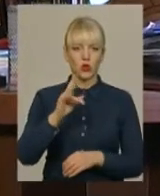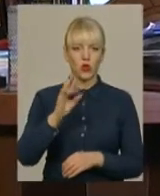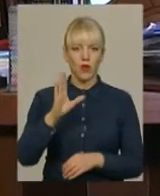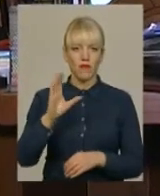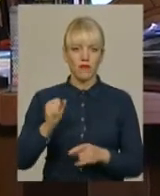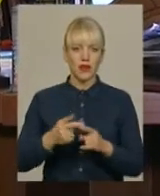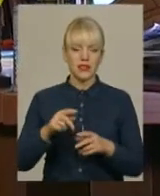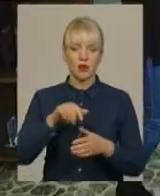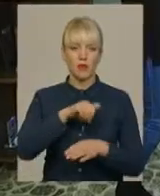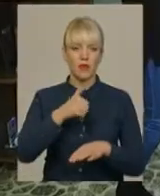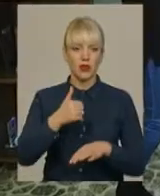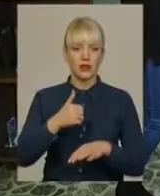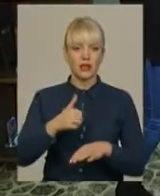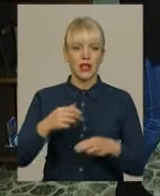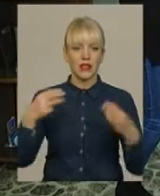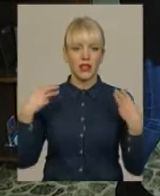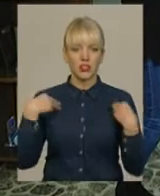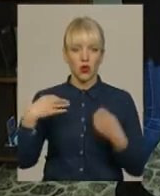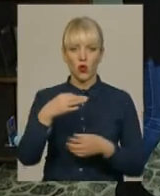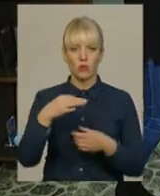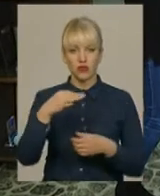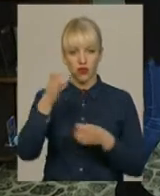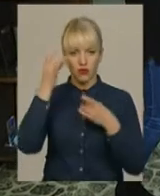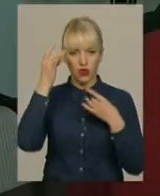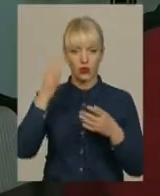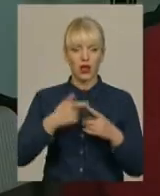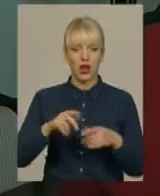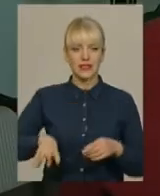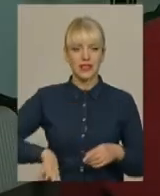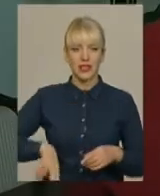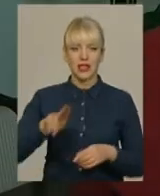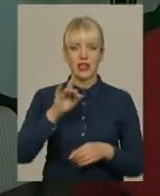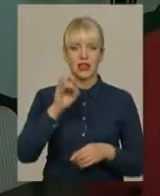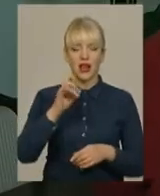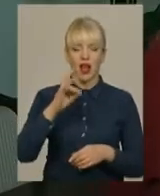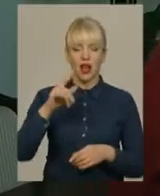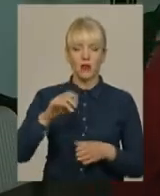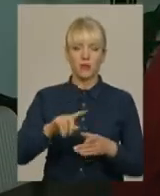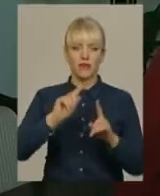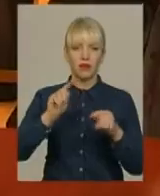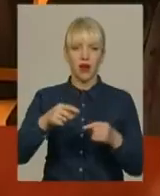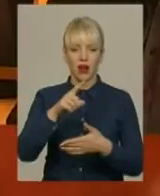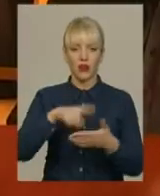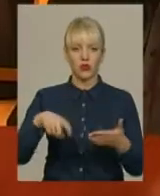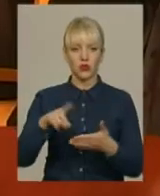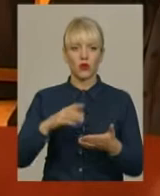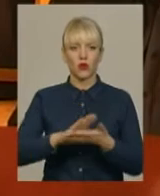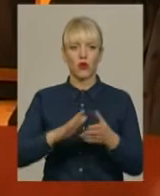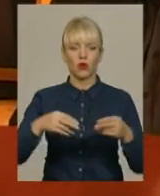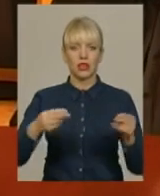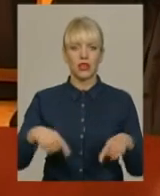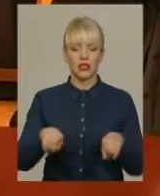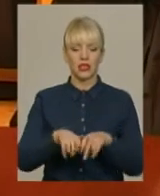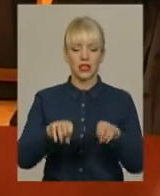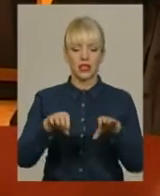посади начальника обласного управління культури, а з директором філармонії Олександром Драганом вимагають розірвати контракт. Таке рішення вони ухвалили